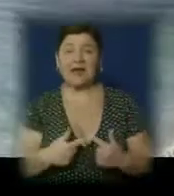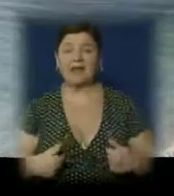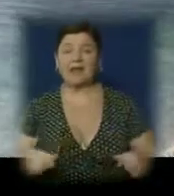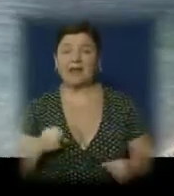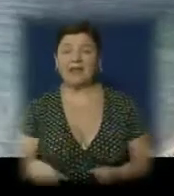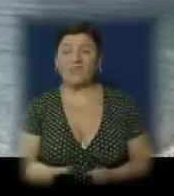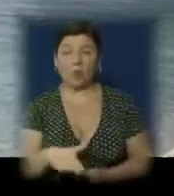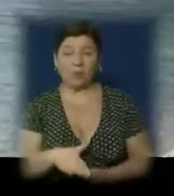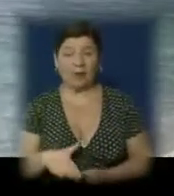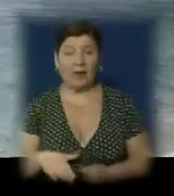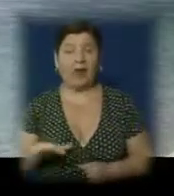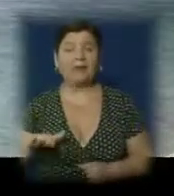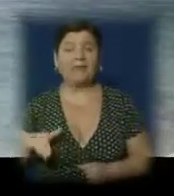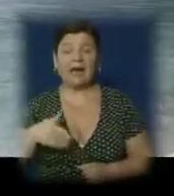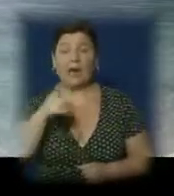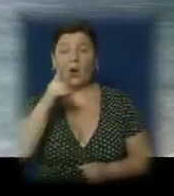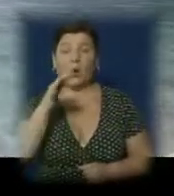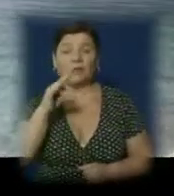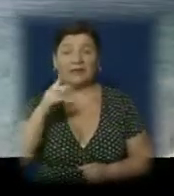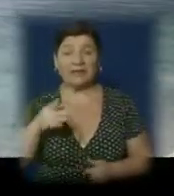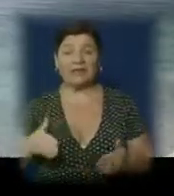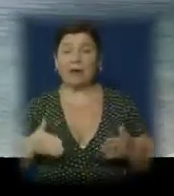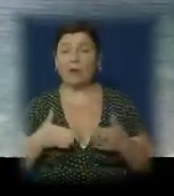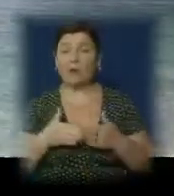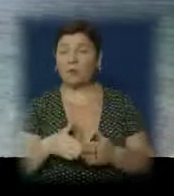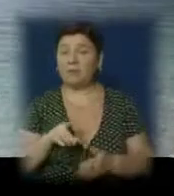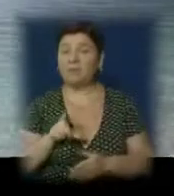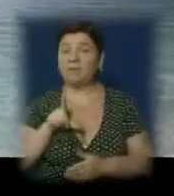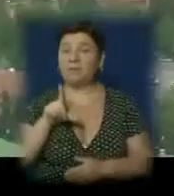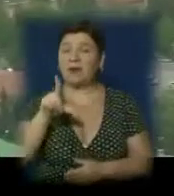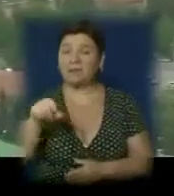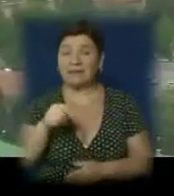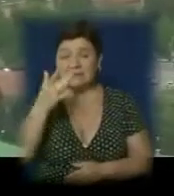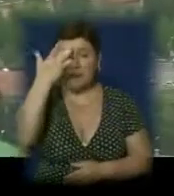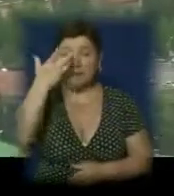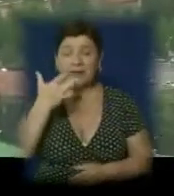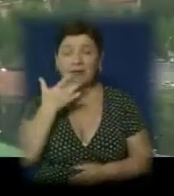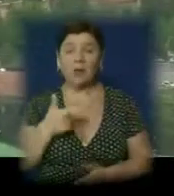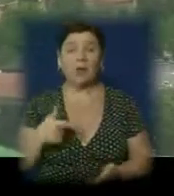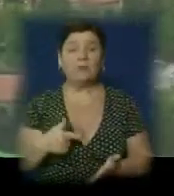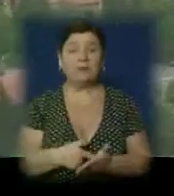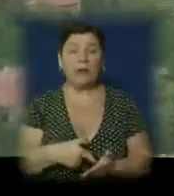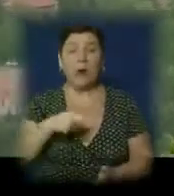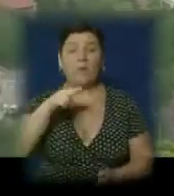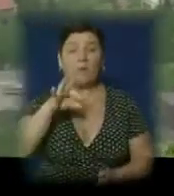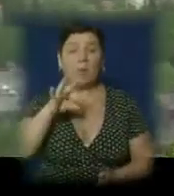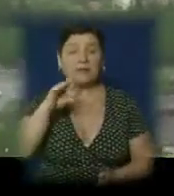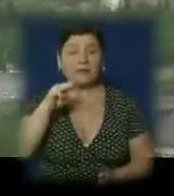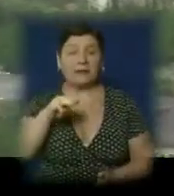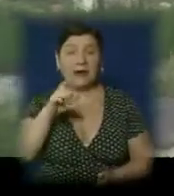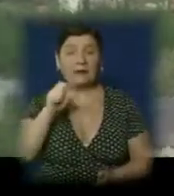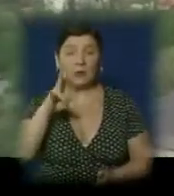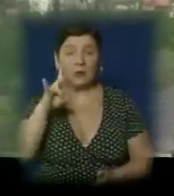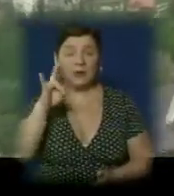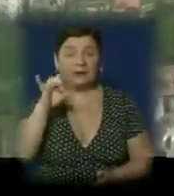А далі з Хорватії вже на паромі байкери відправились в сторону Італії, у місто Порт-Анкона. І вже за